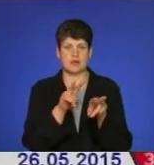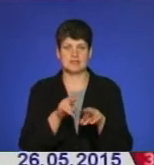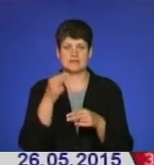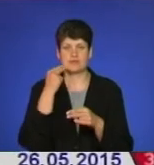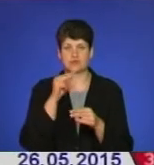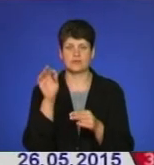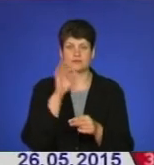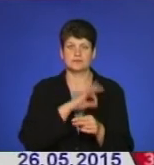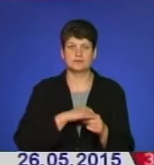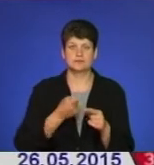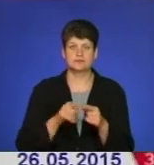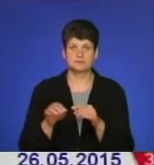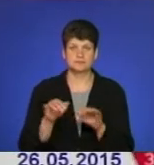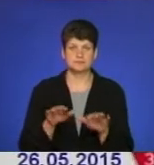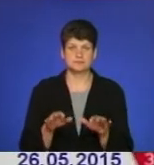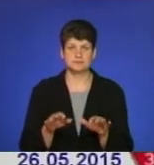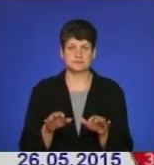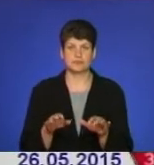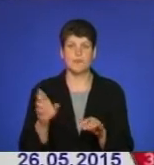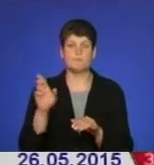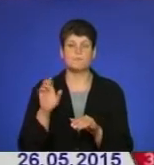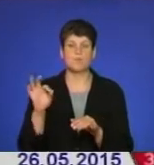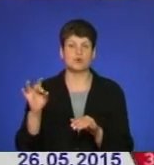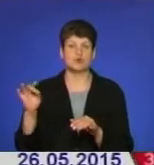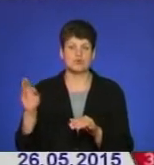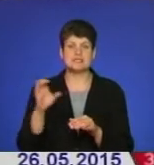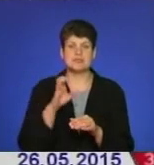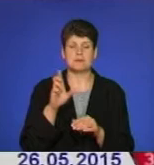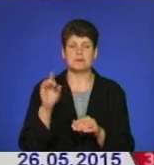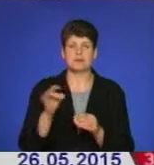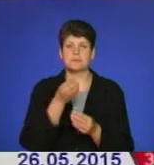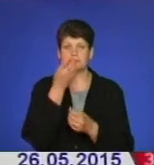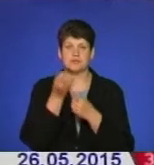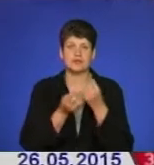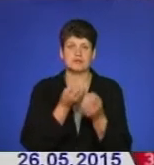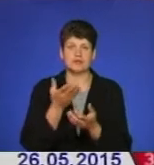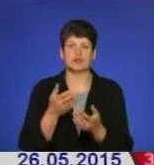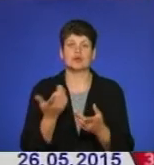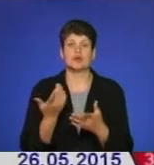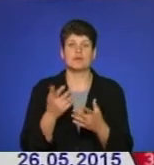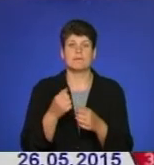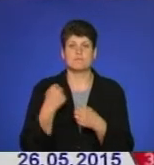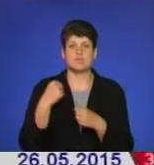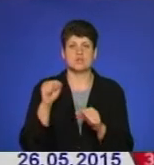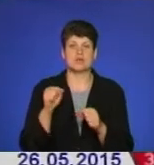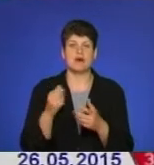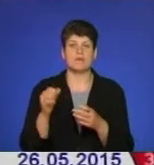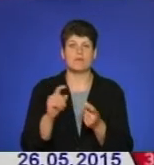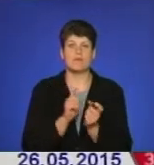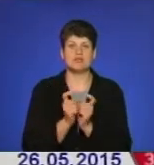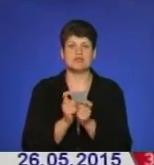використання цих ресурсів. У Борщові Степан Барна поклав квіти до стели борцям за волю. Біля будівлі